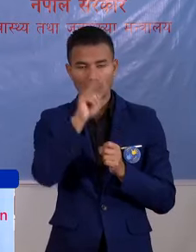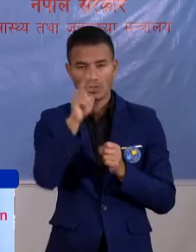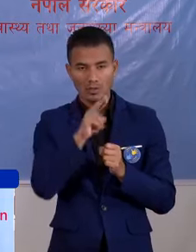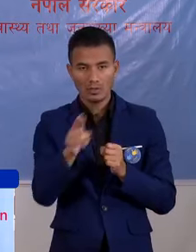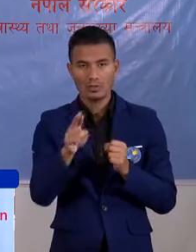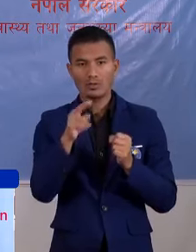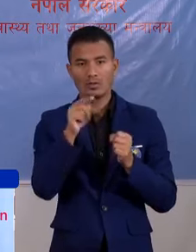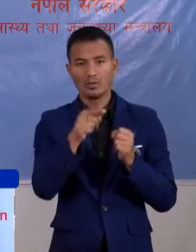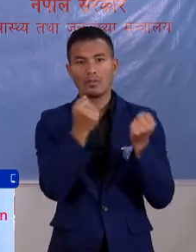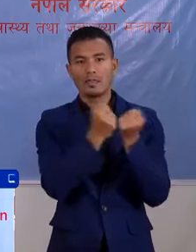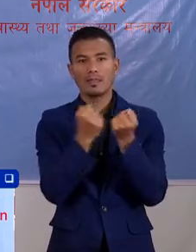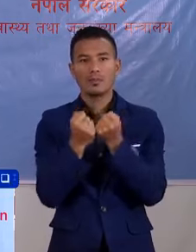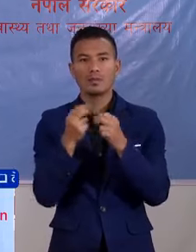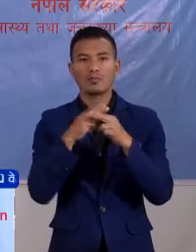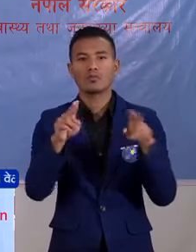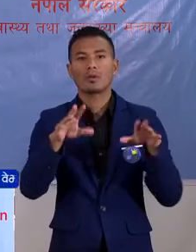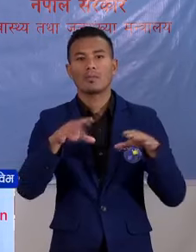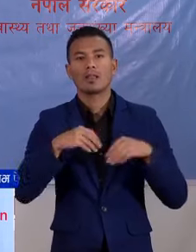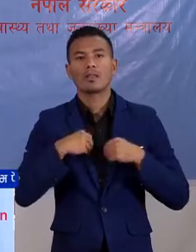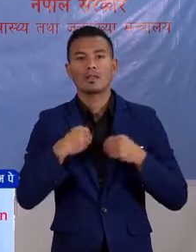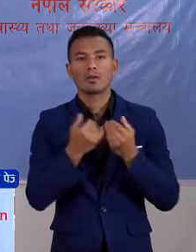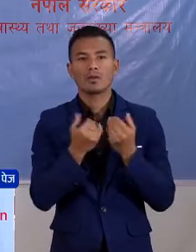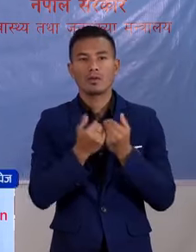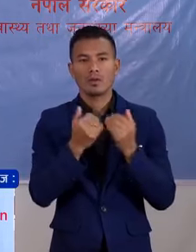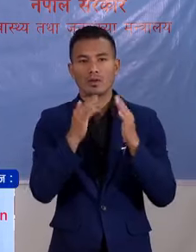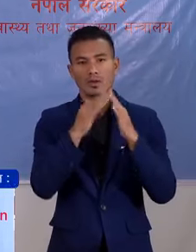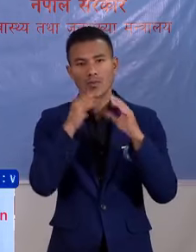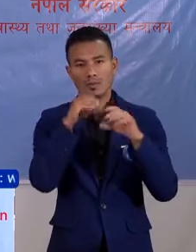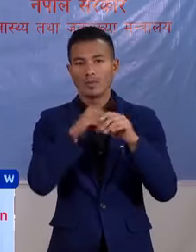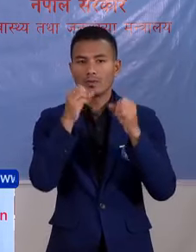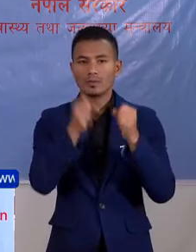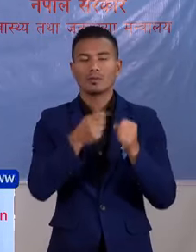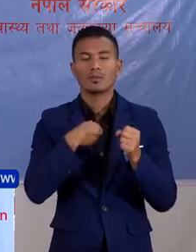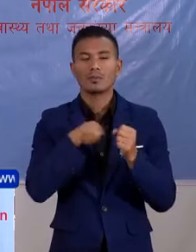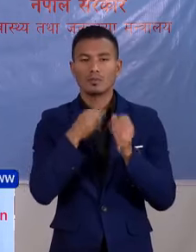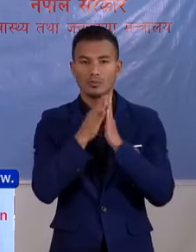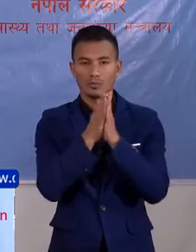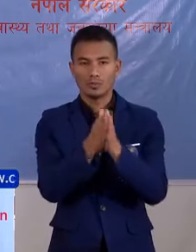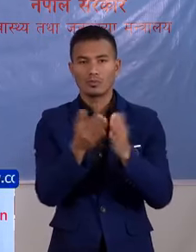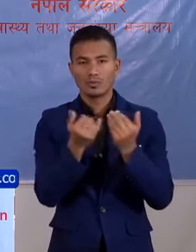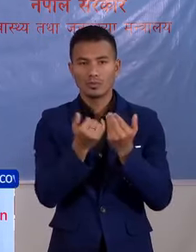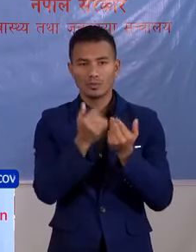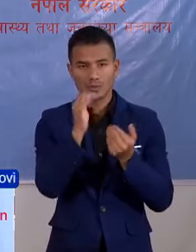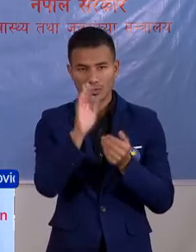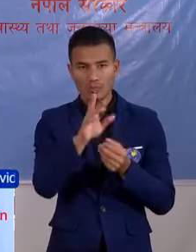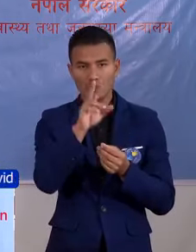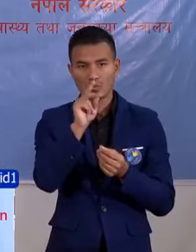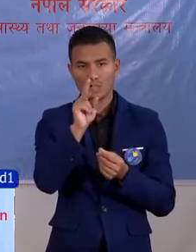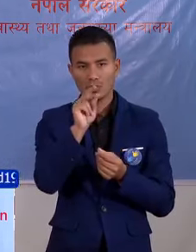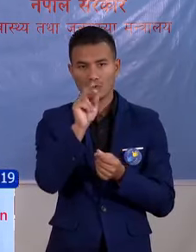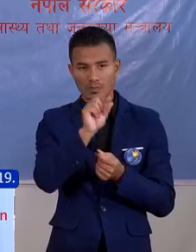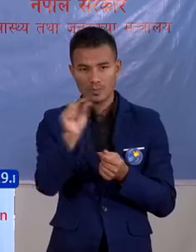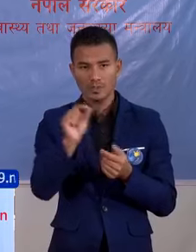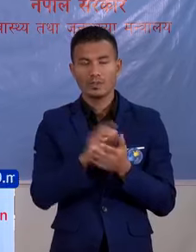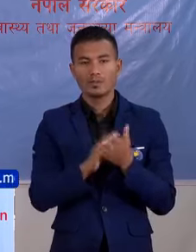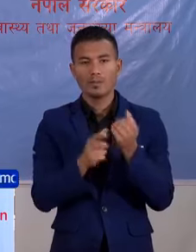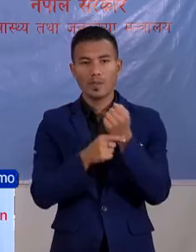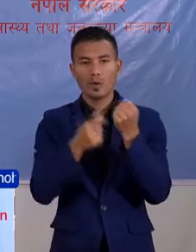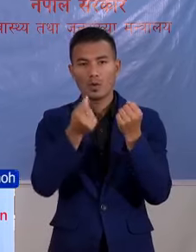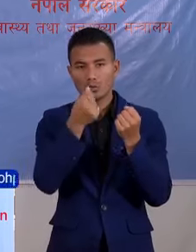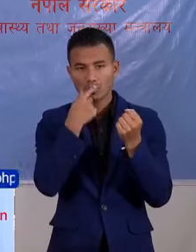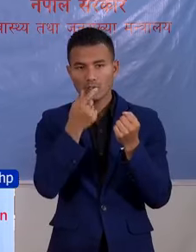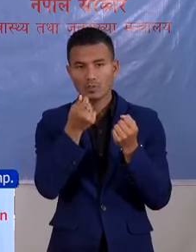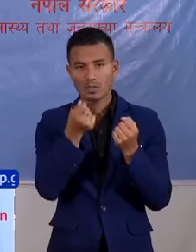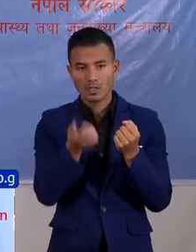लोकडाउन को पून पाला ना गरे रा क्वारेंटाइन मा बसन आमी सब ले अन्गोद गर्छो तेसे गरे दोस्रों चाहिं आउसदी को